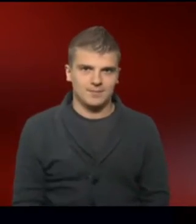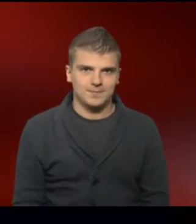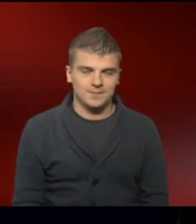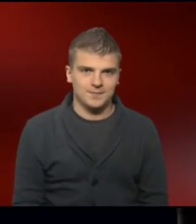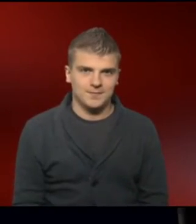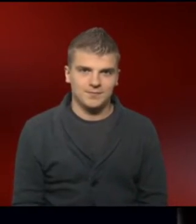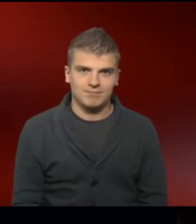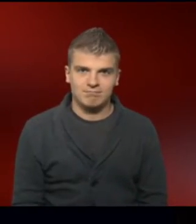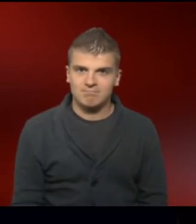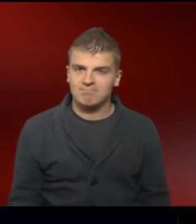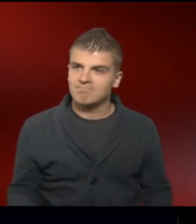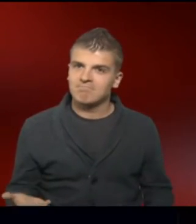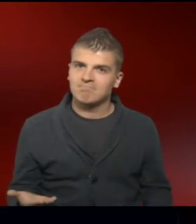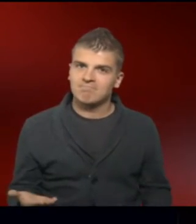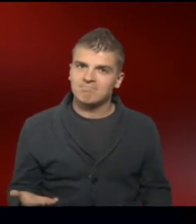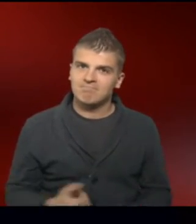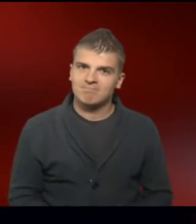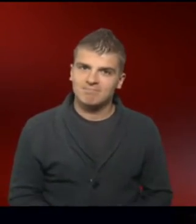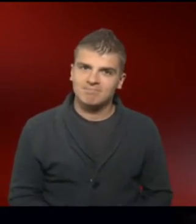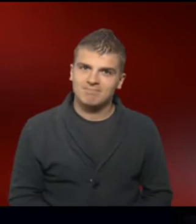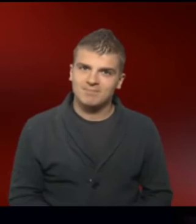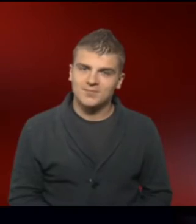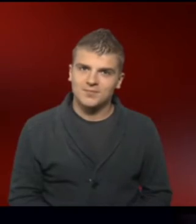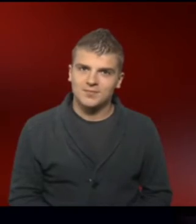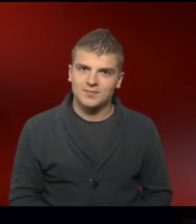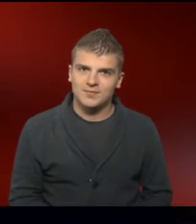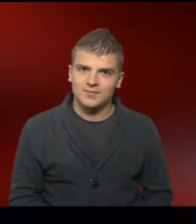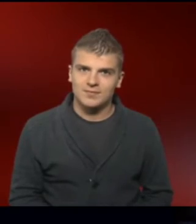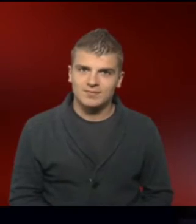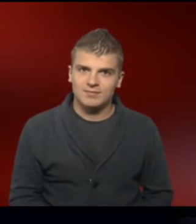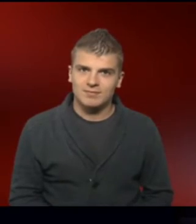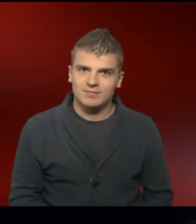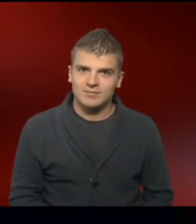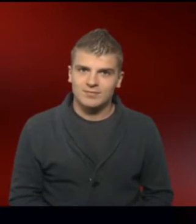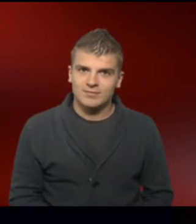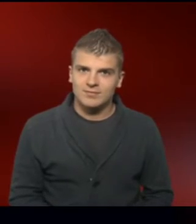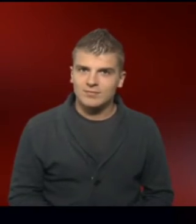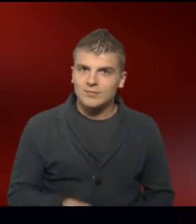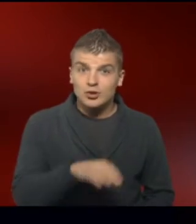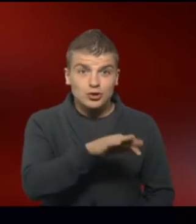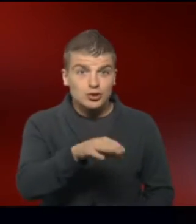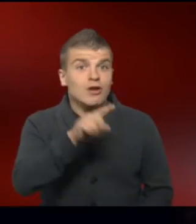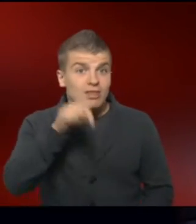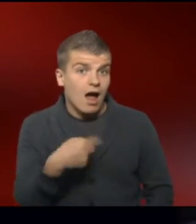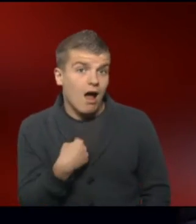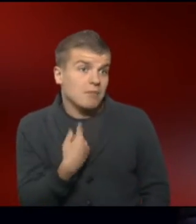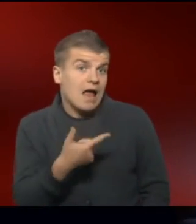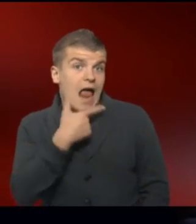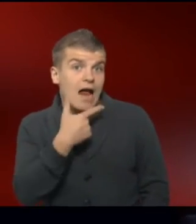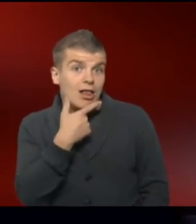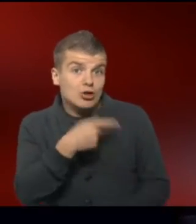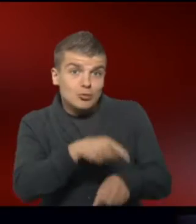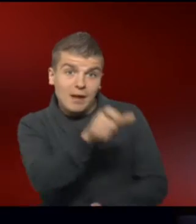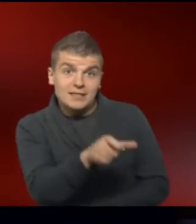Ja, und da sind auch einige englische Patienten vielleicht dabei.